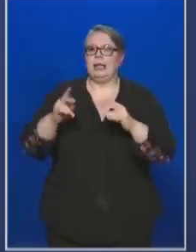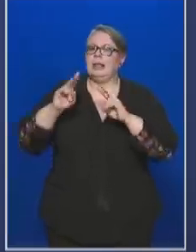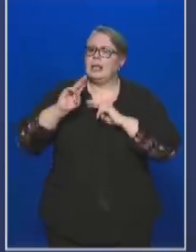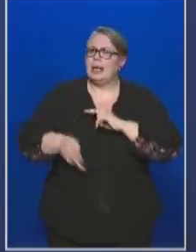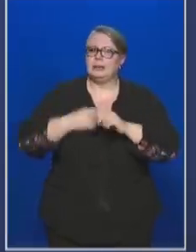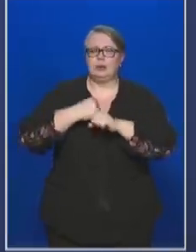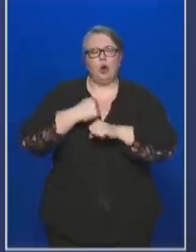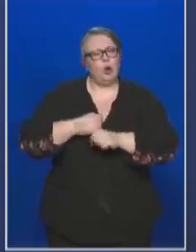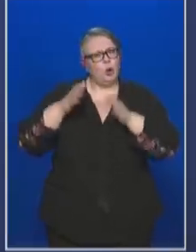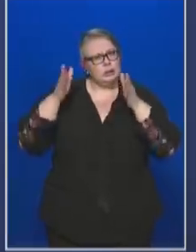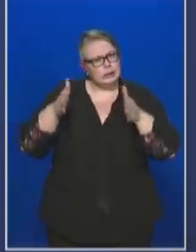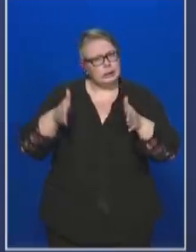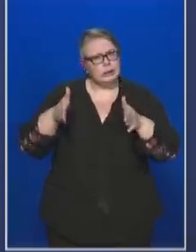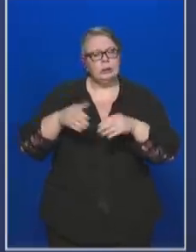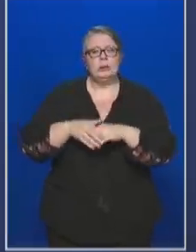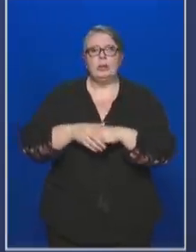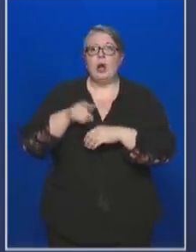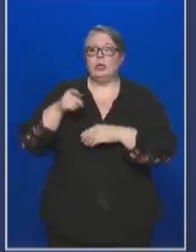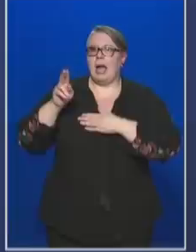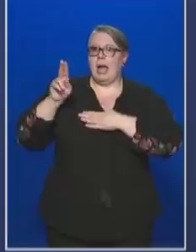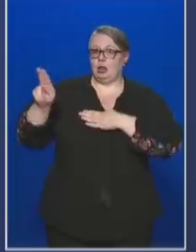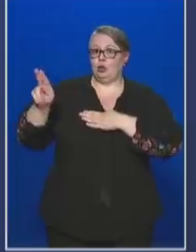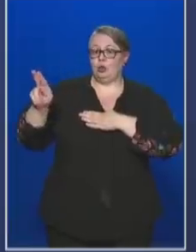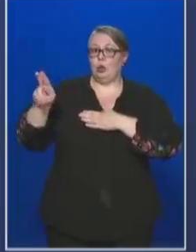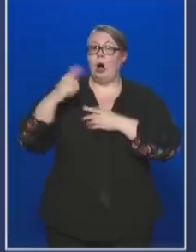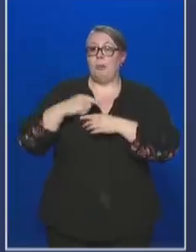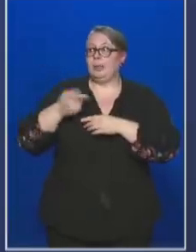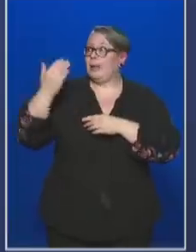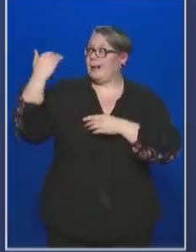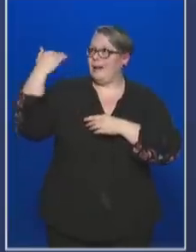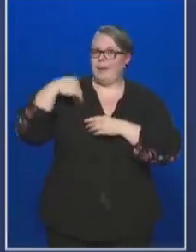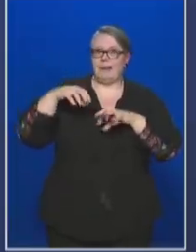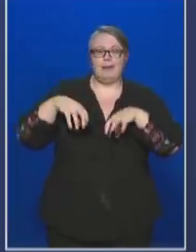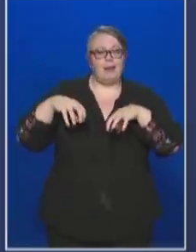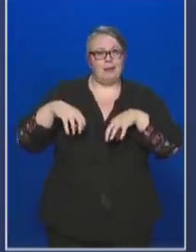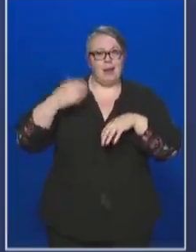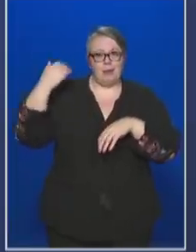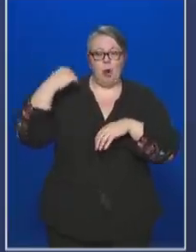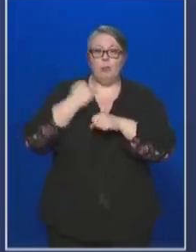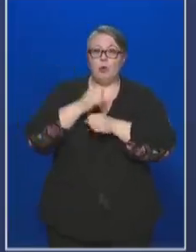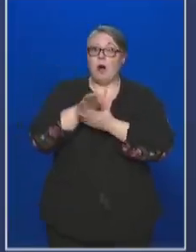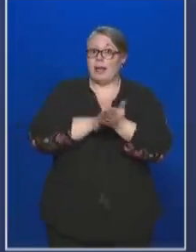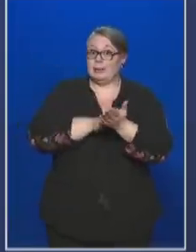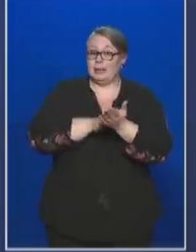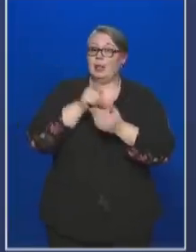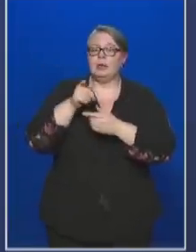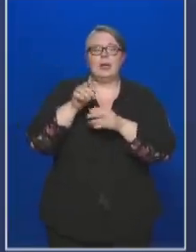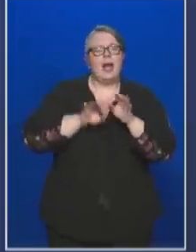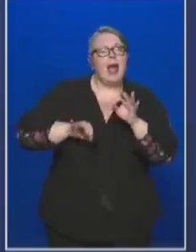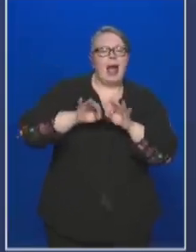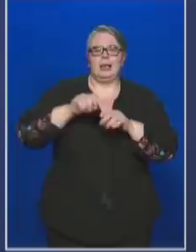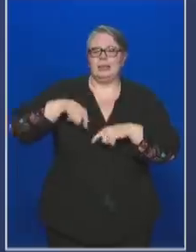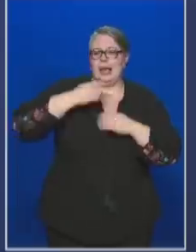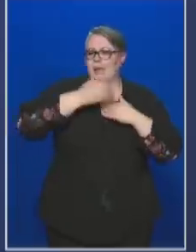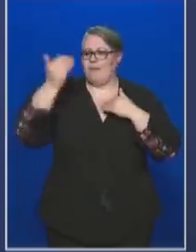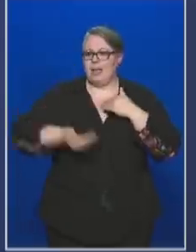a munkára, és az az esküjük, amit egykor ők letettek, az egész életük